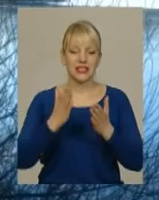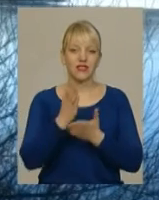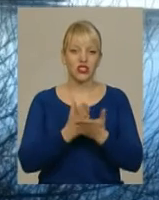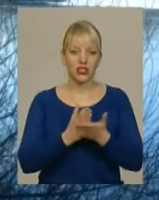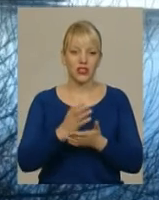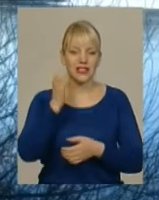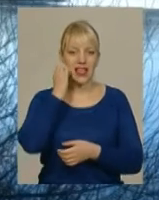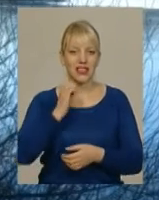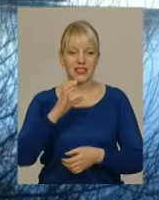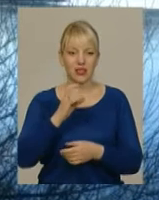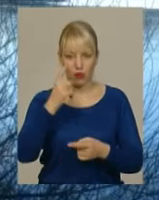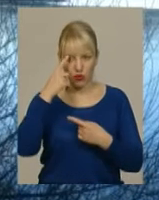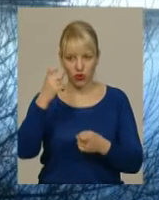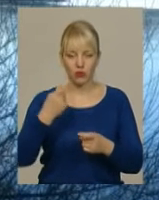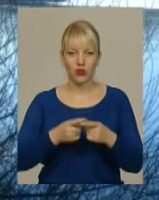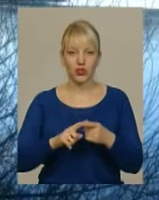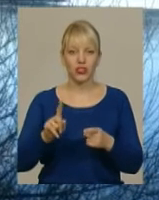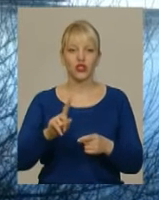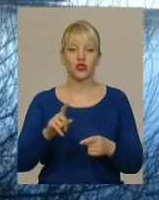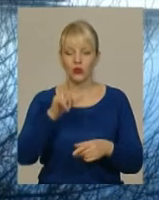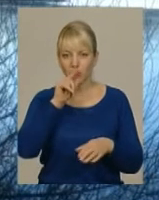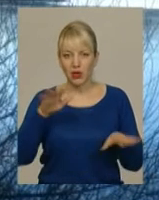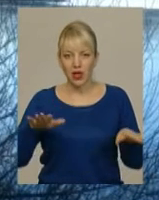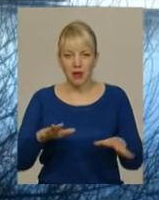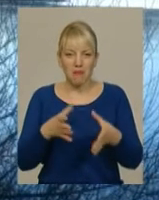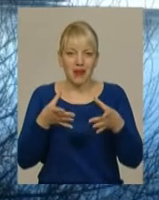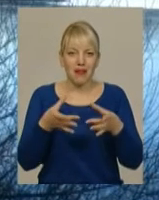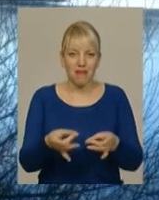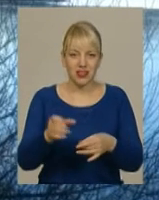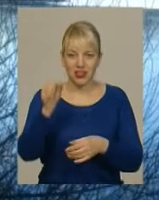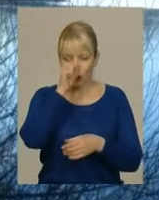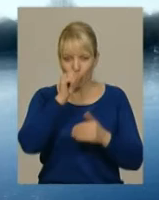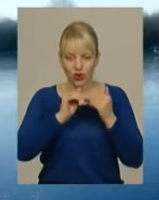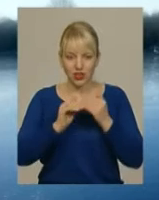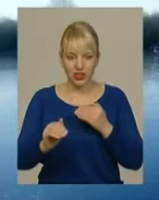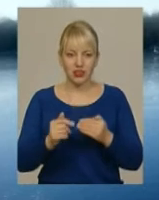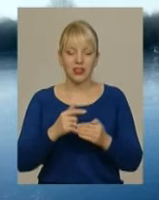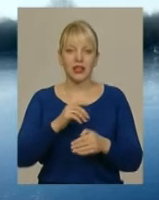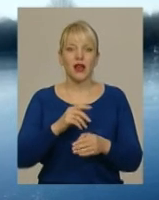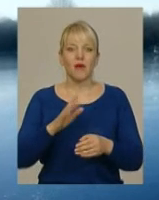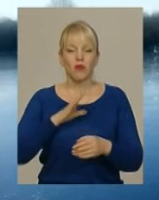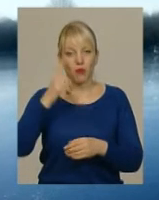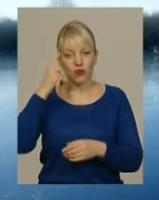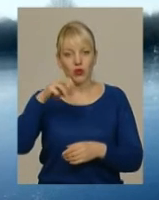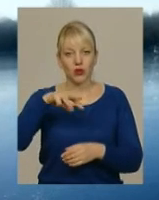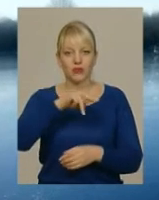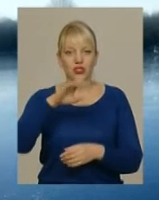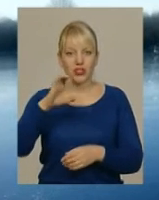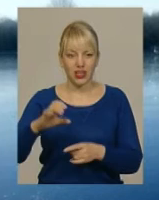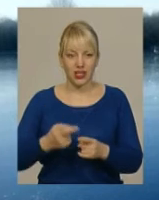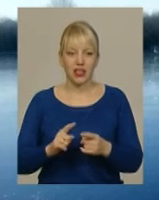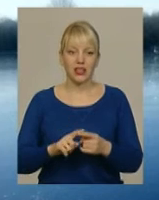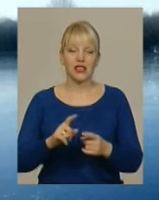Повідомлення до Служби порятунку про те, що пернаті примерзли до крихи, надійшло від небайдужих краян. Бійці 34-го Державного пожежно